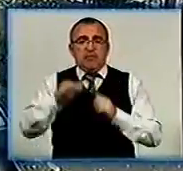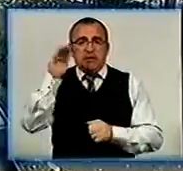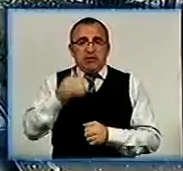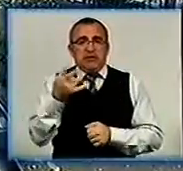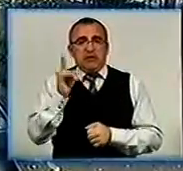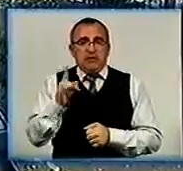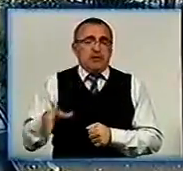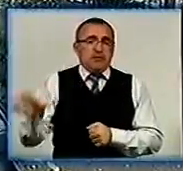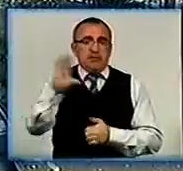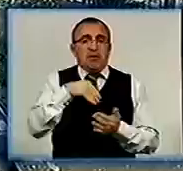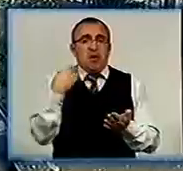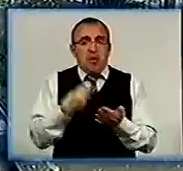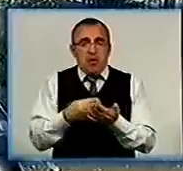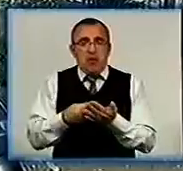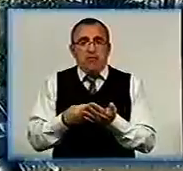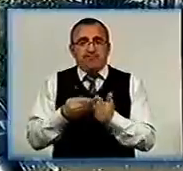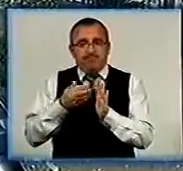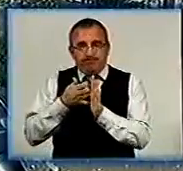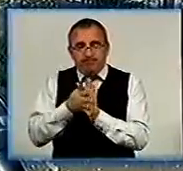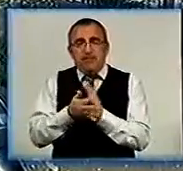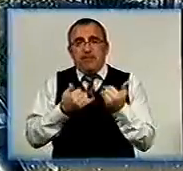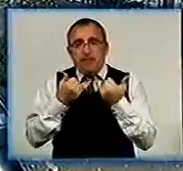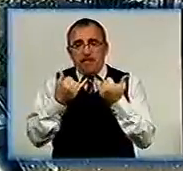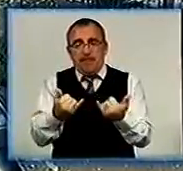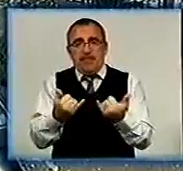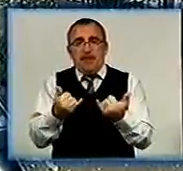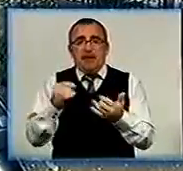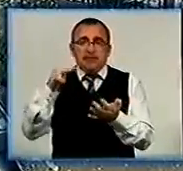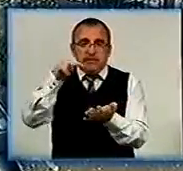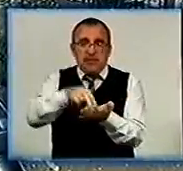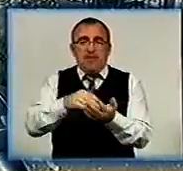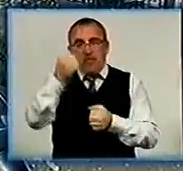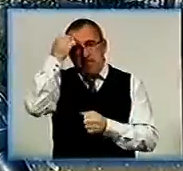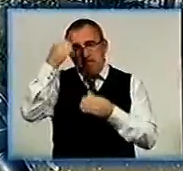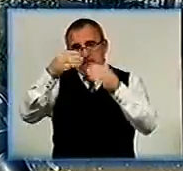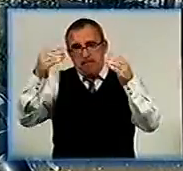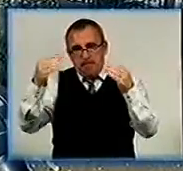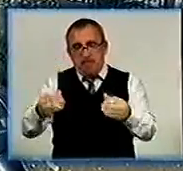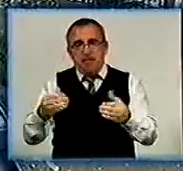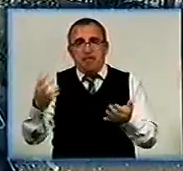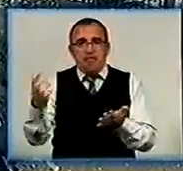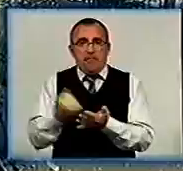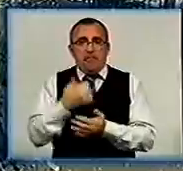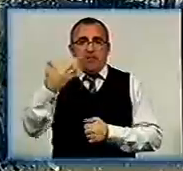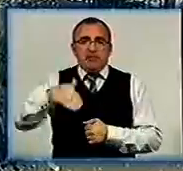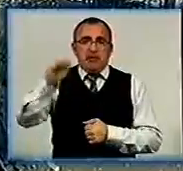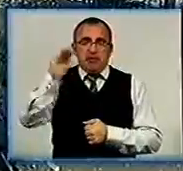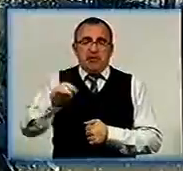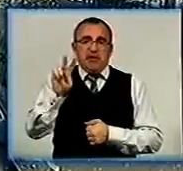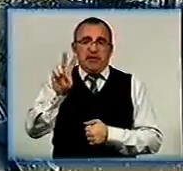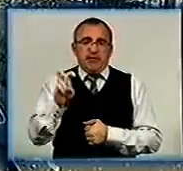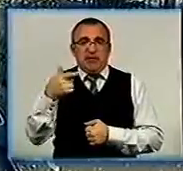гривень. Всі кошти пішли на встановлення цього пам'ятника. Получилося 50 тисяч 200